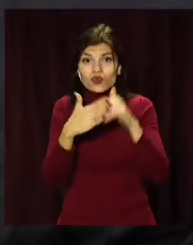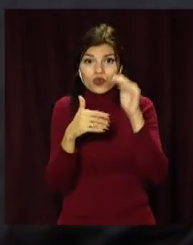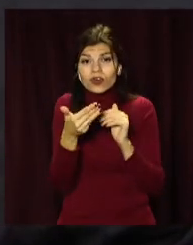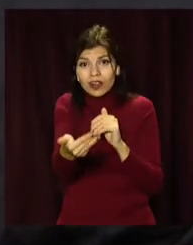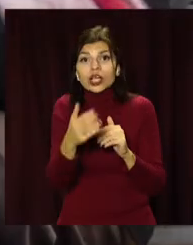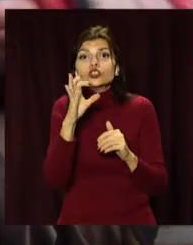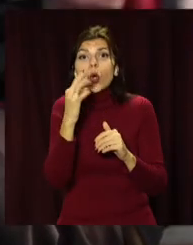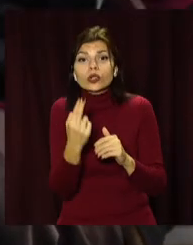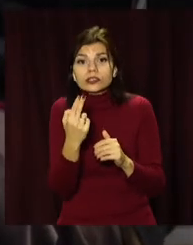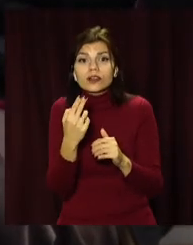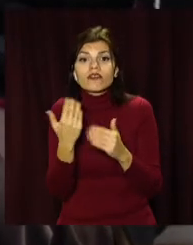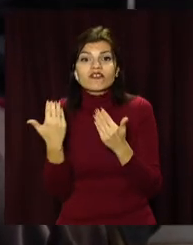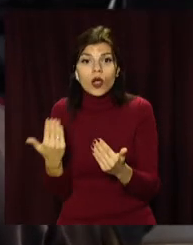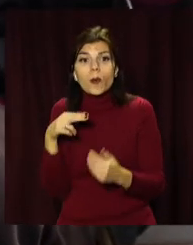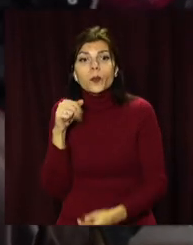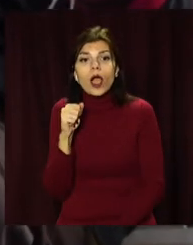соціальний патруль.